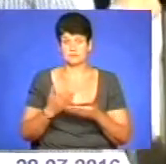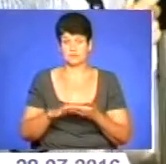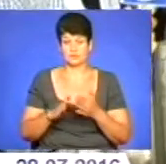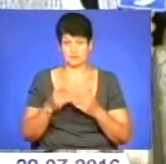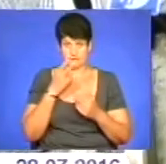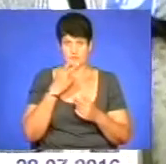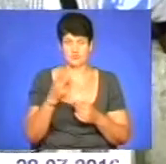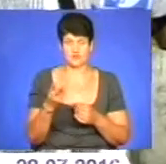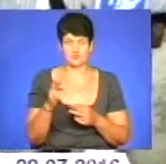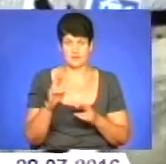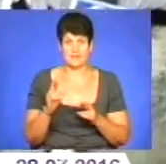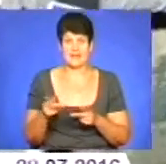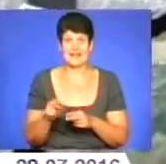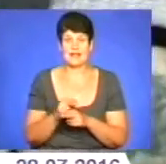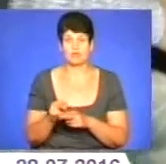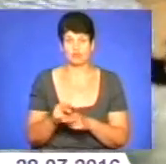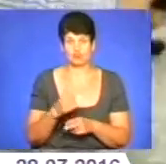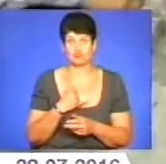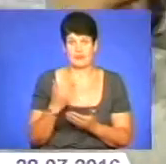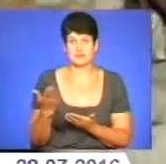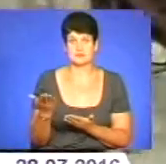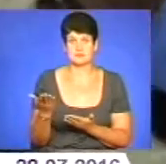ви бачите, як ремонтують у нас.